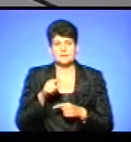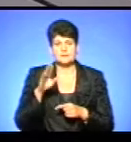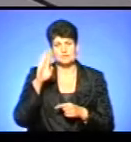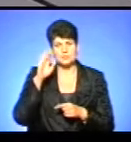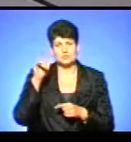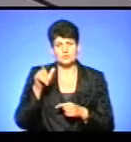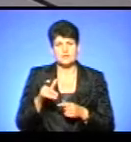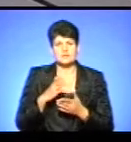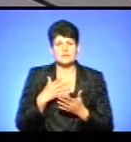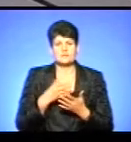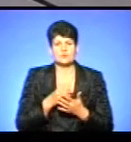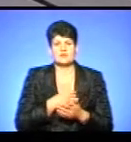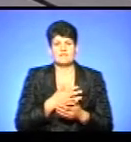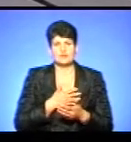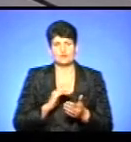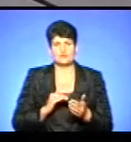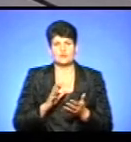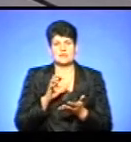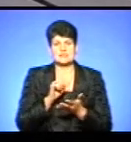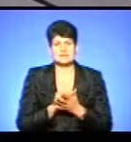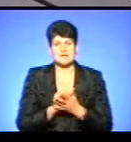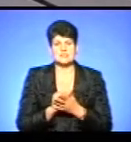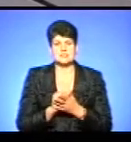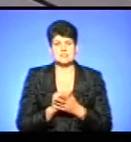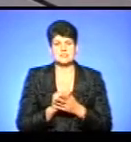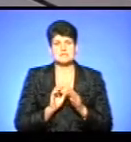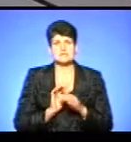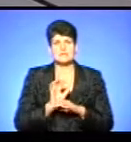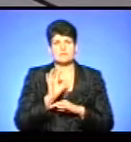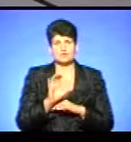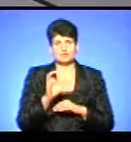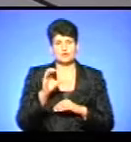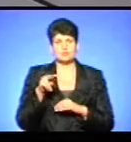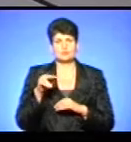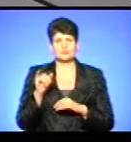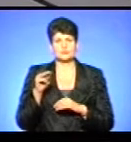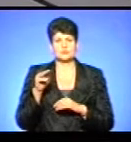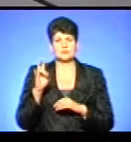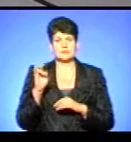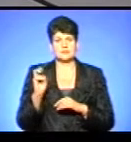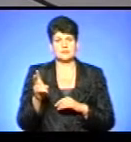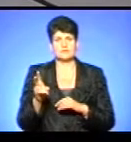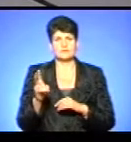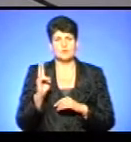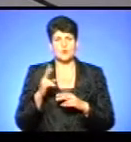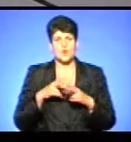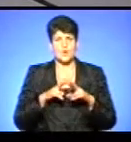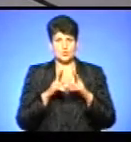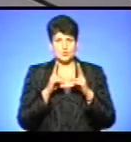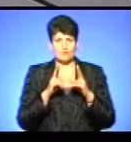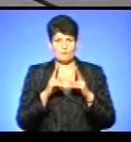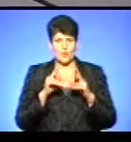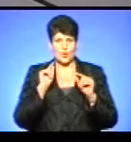приватну фірму, яка займається запуском спутників в космос. Це теж круто.